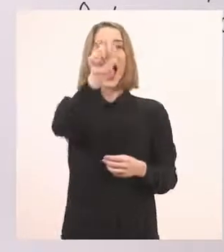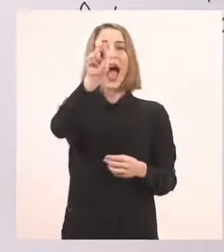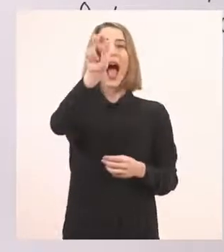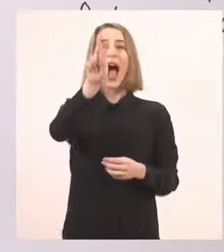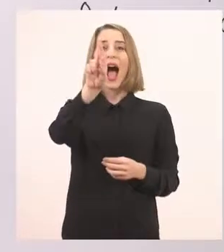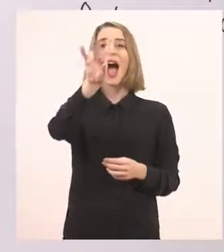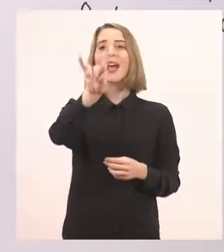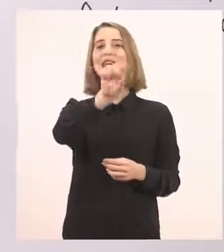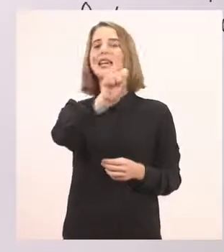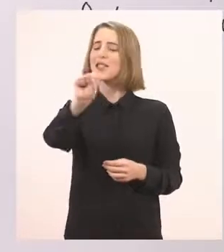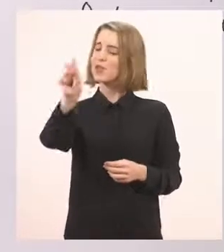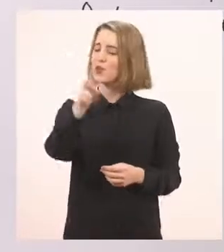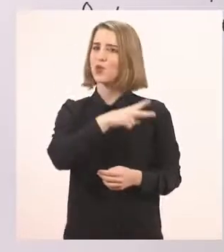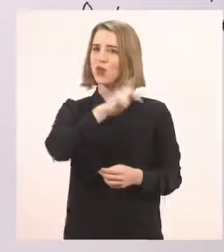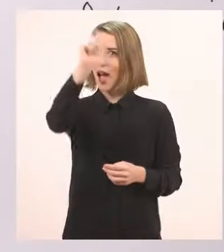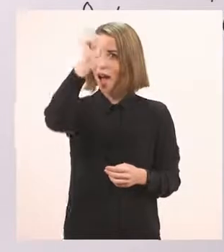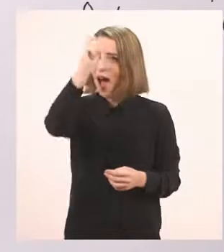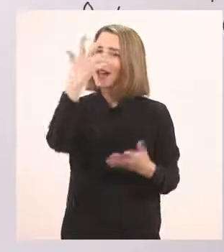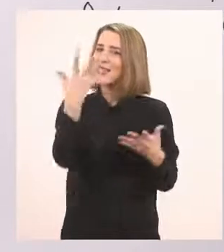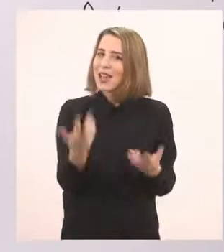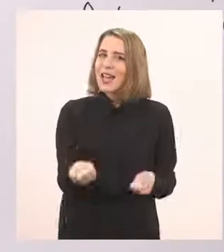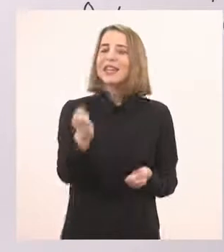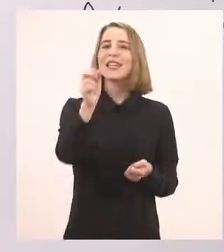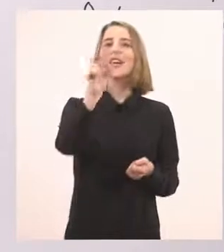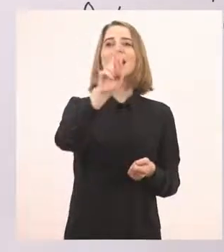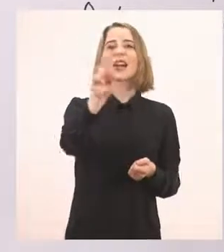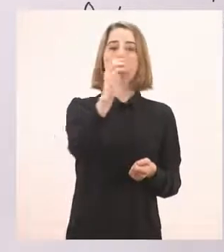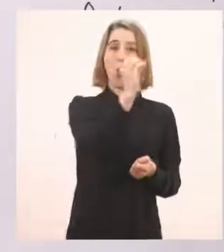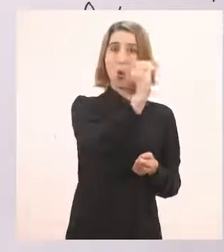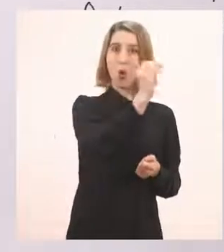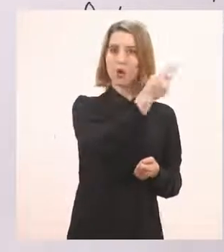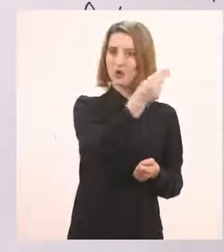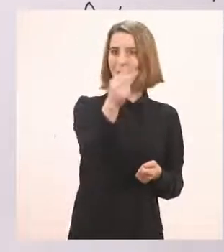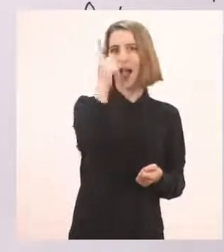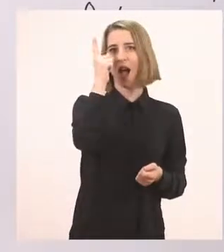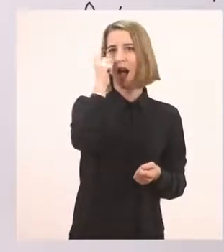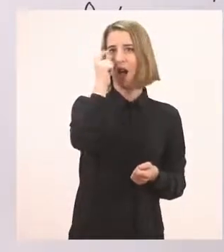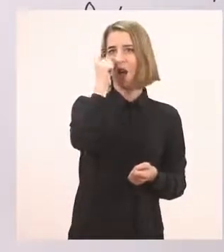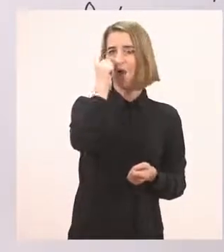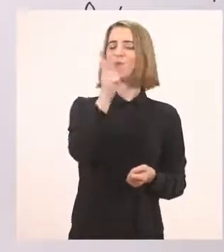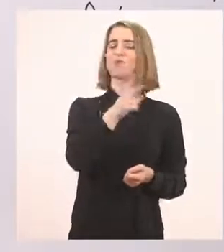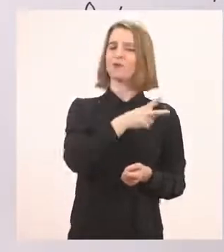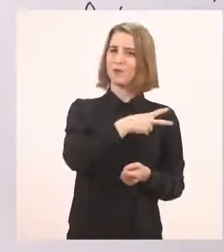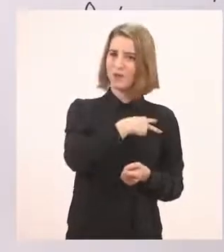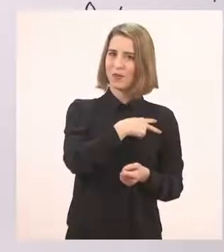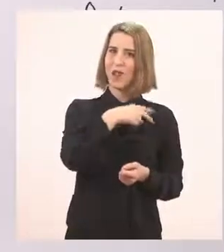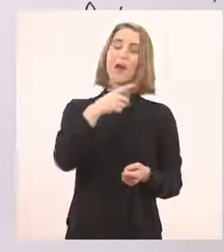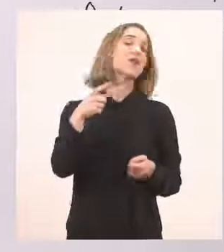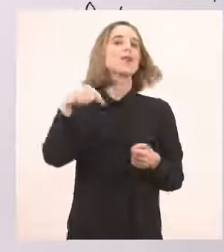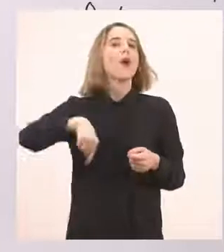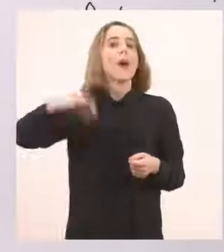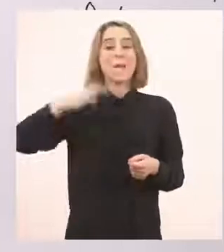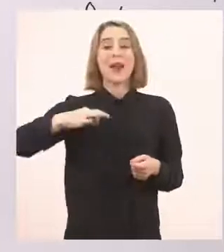Ο Άρης. Βάζω και το ο μπροστά. Ο αγοράκι ο Άρης. Θα πάω να κυκλώσω και με την